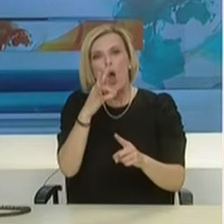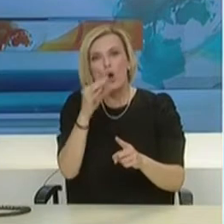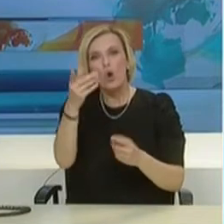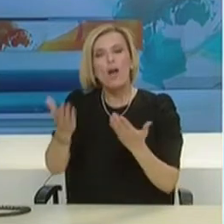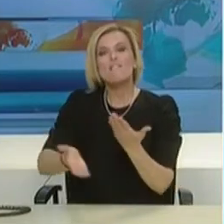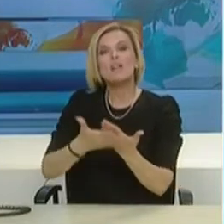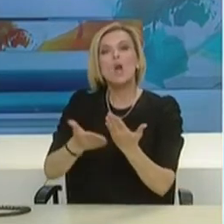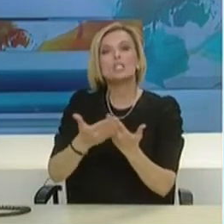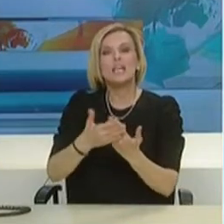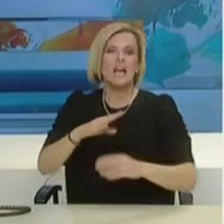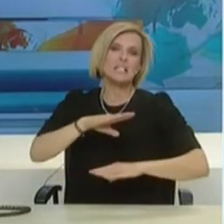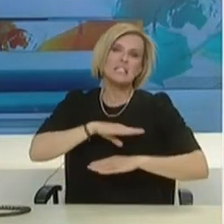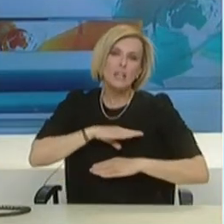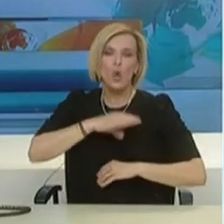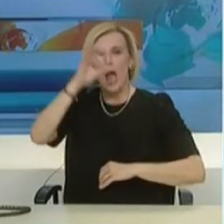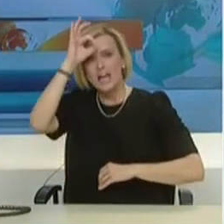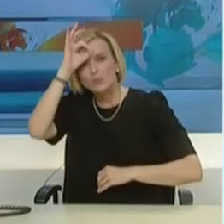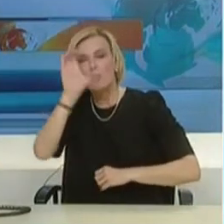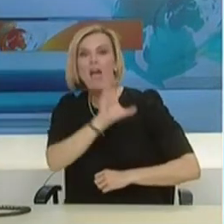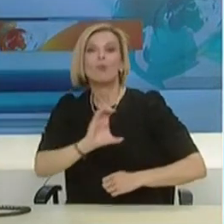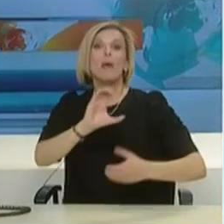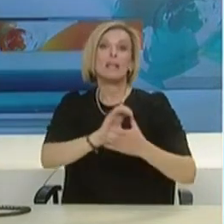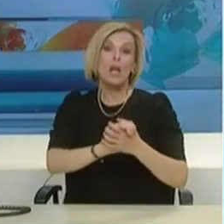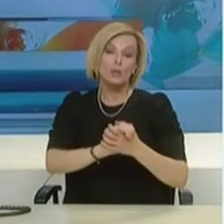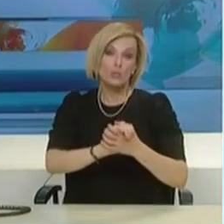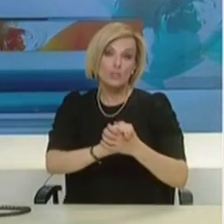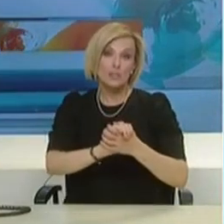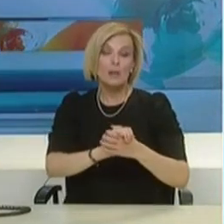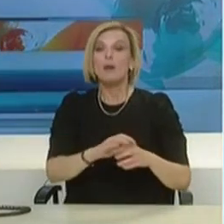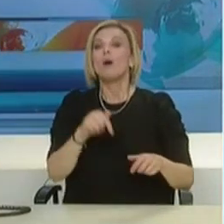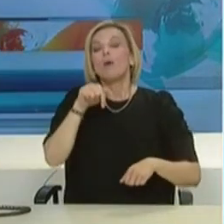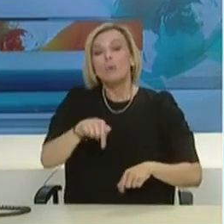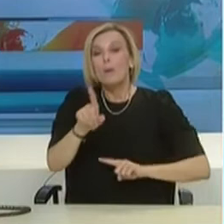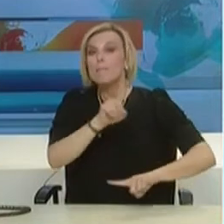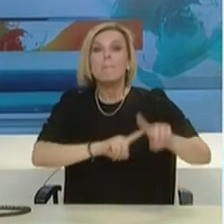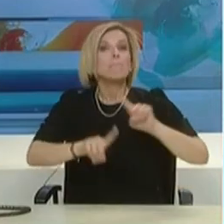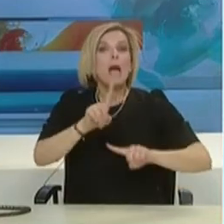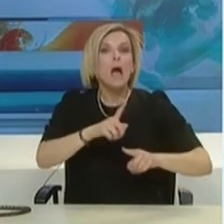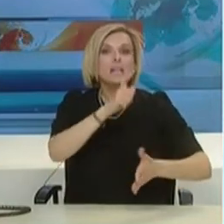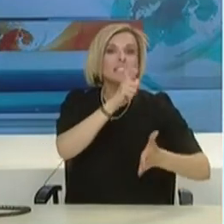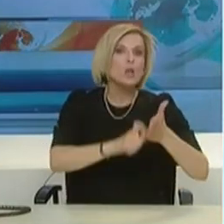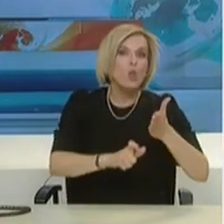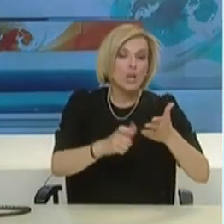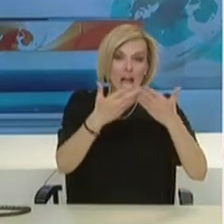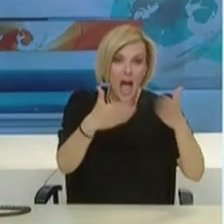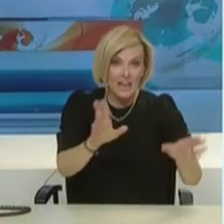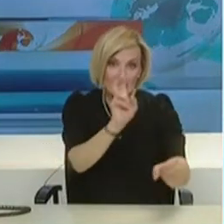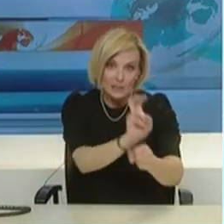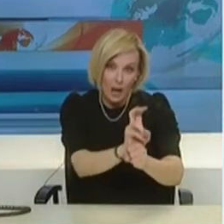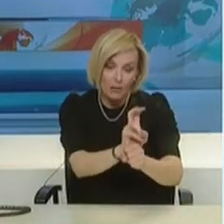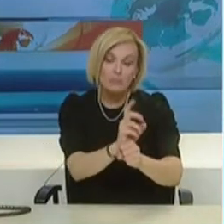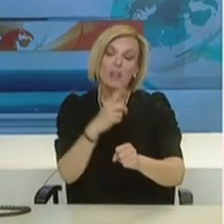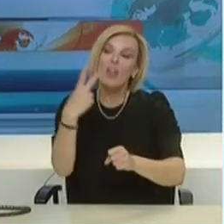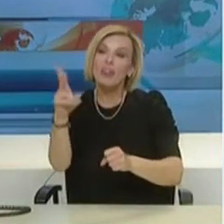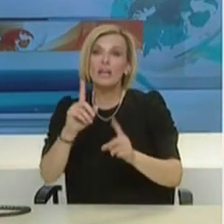ενισχυτικές δυνάμεις της χώρας και της Ευρωπαϊκής Ένωσης. Το ποιο ξενοδοχεία θα παραμείνουν ανοιχτά, θα αποφασίσουν οι σύλλογοι των ξενοδόχων.